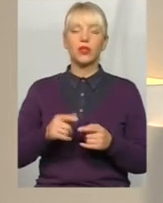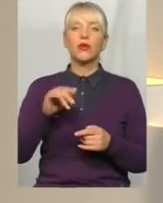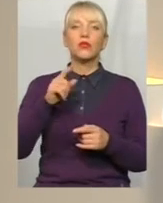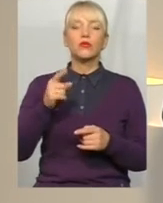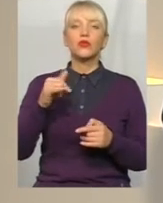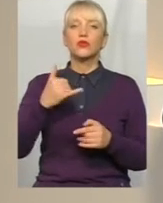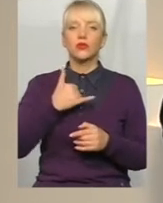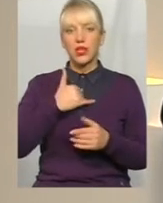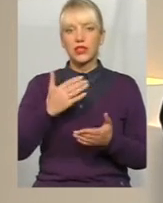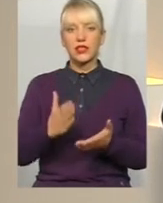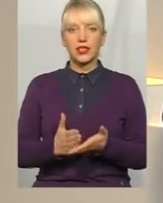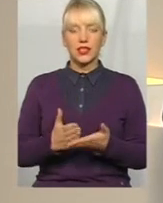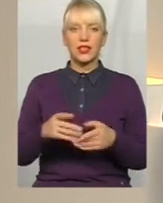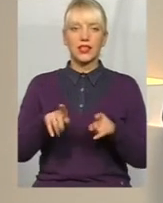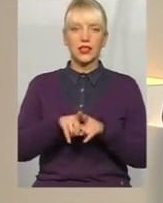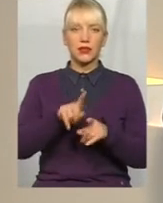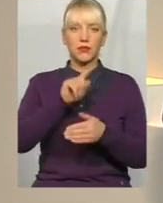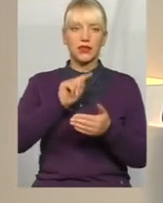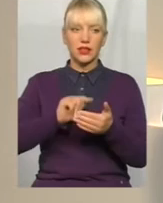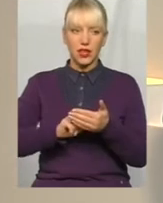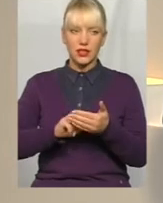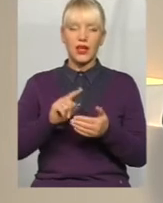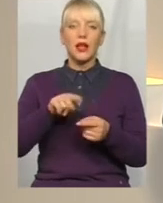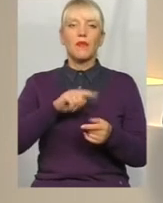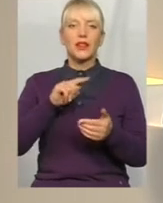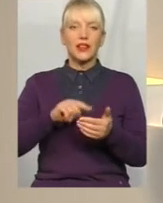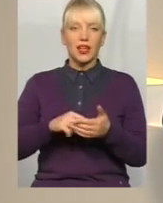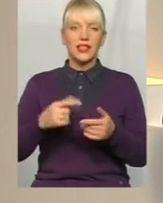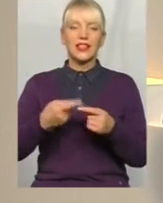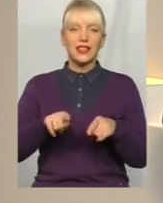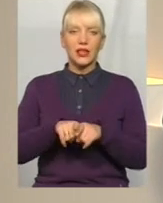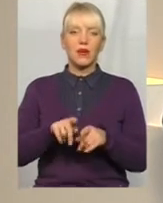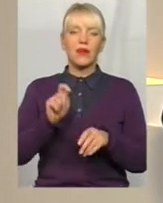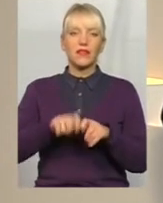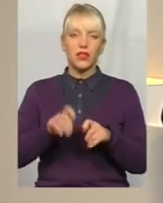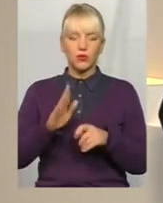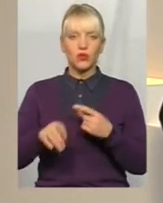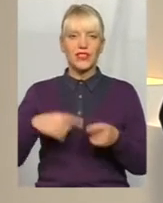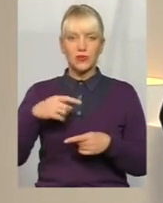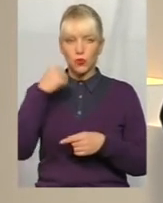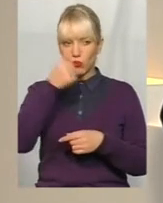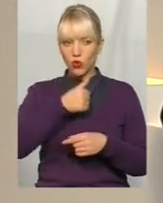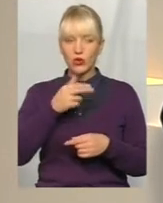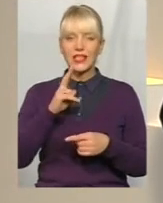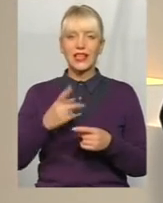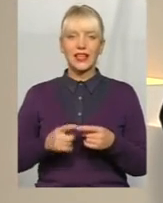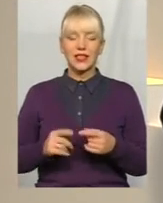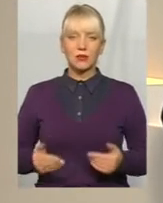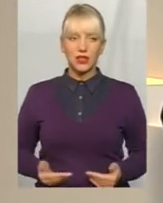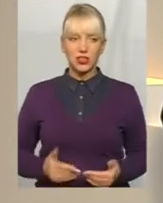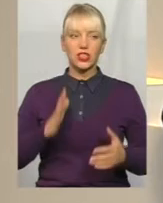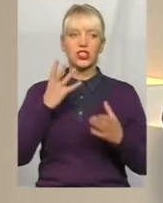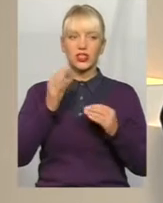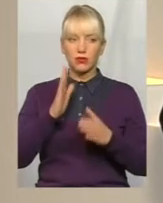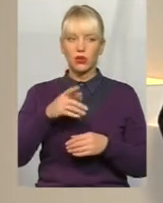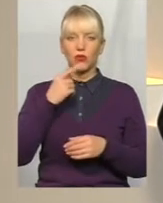є питання, оскільки перевірки все ж таки будуть у наступному році, як їх пережити, ми згодом поговоримо. Пані